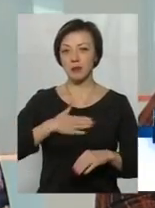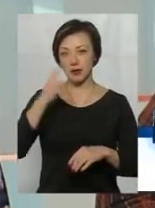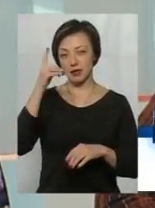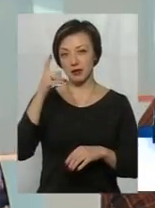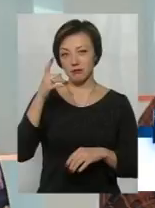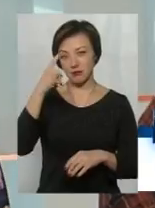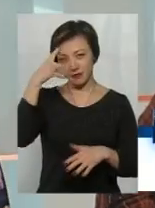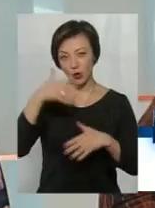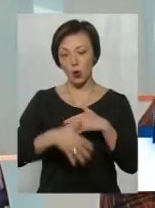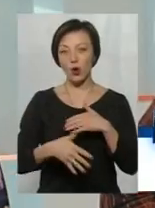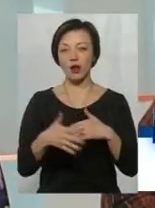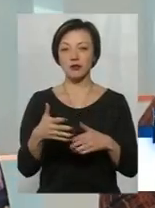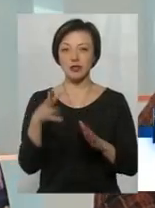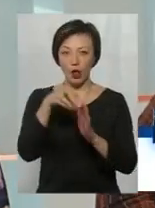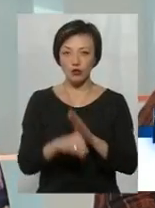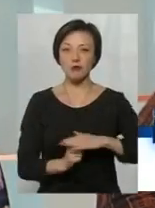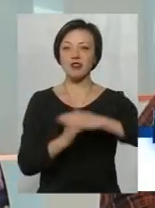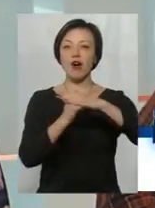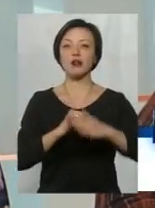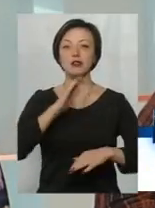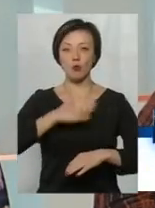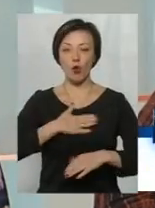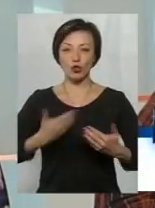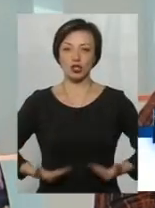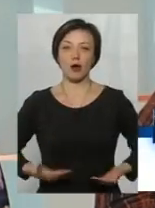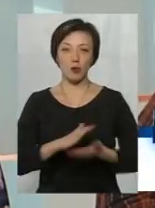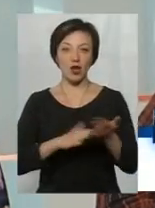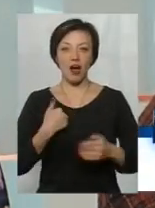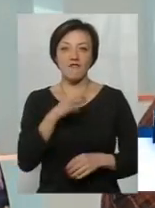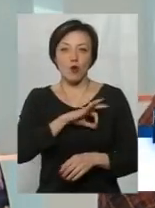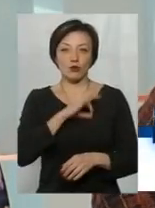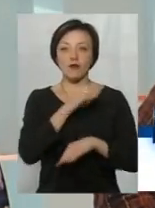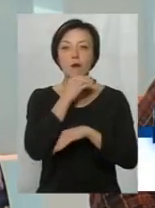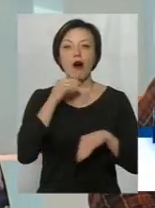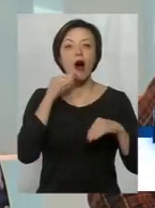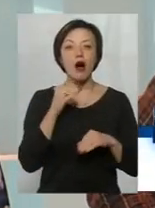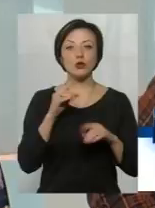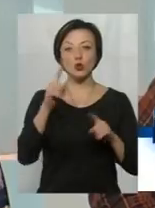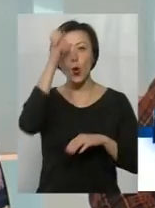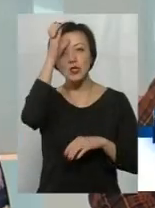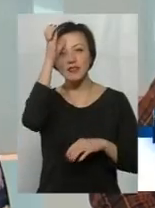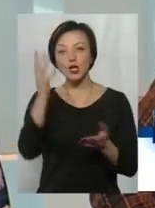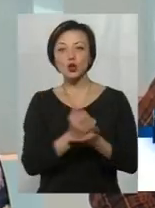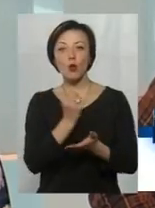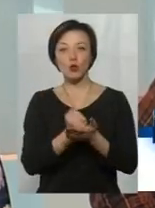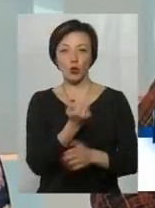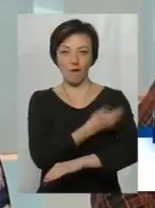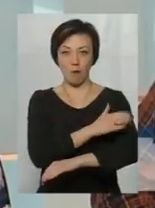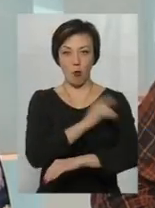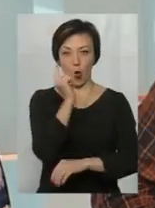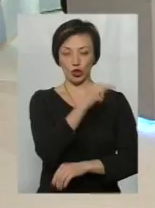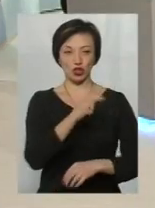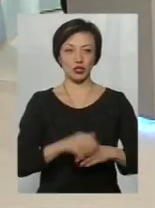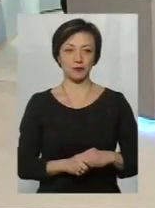ті підвалини подальшого моє життя. Я зараз використовую дуже багато освіти, здобутої в Польщі.